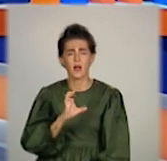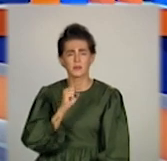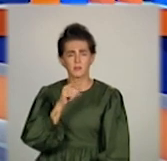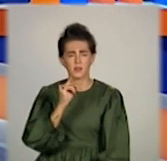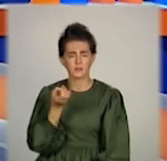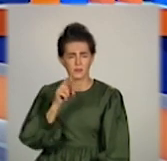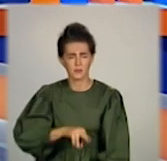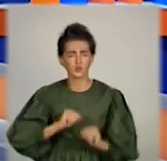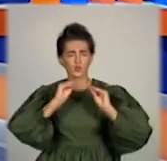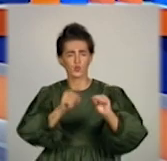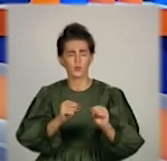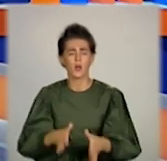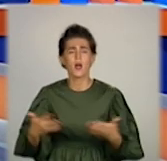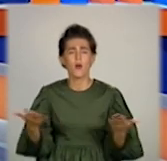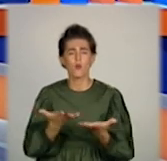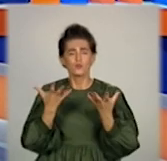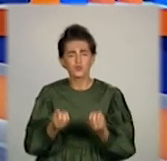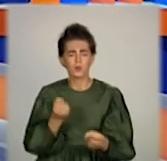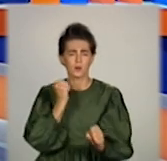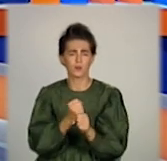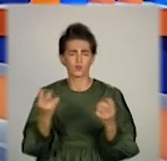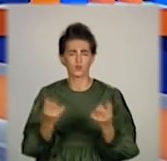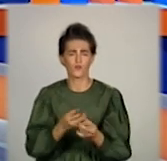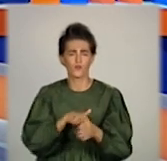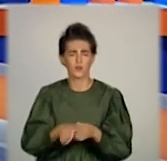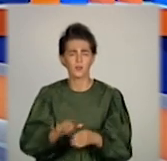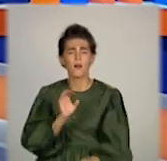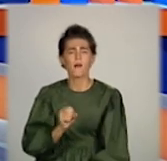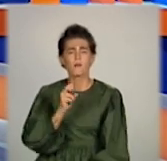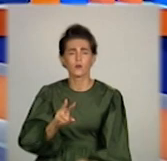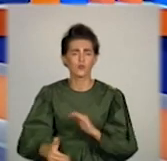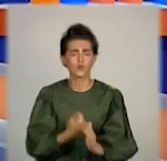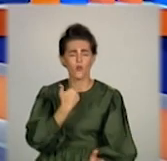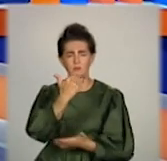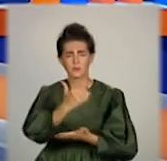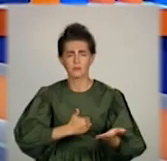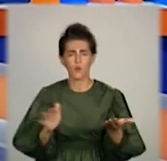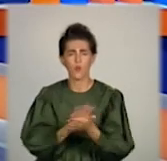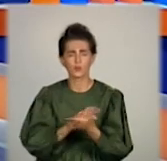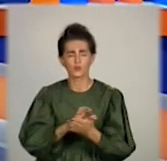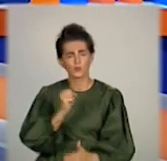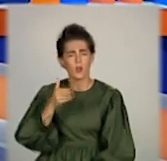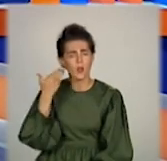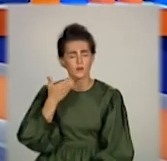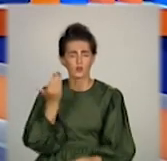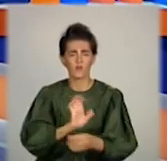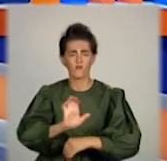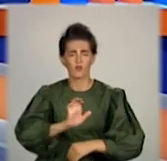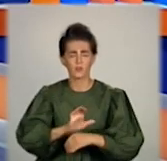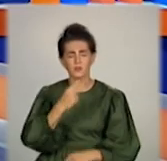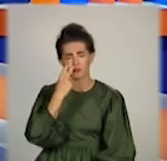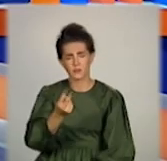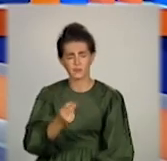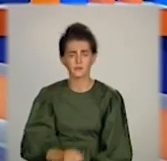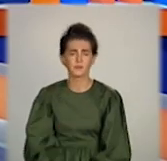установки. Які роботи ще треба виконати та як нова система очищення поліпшить виробництво? Дивіться